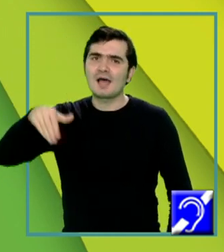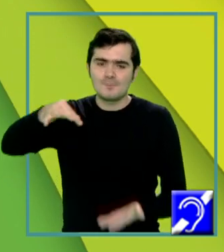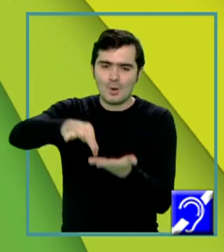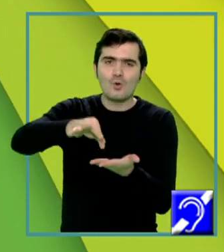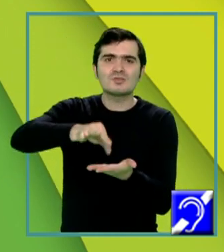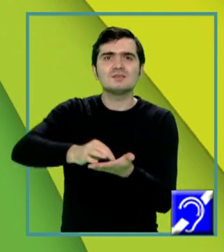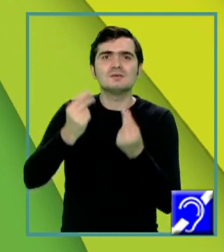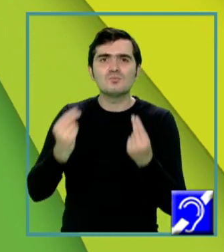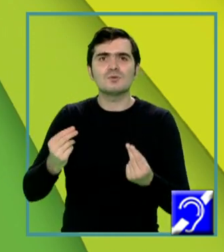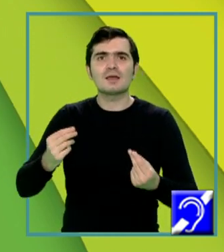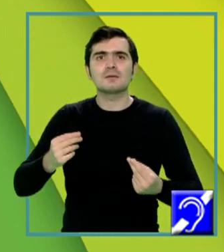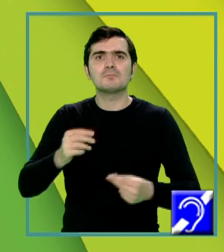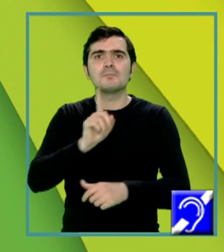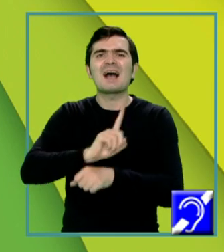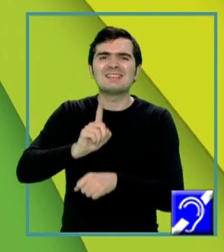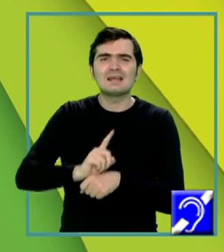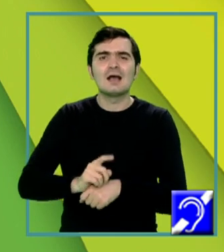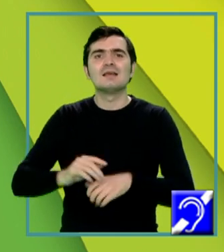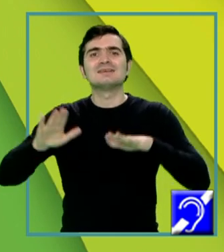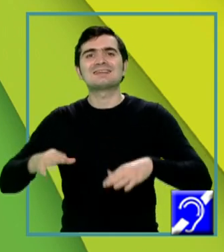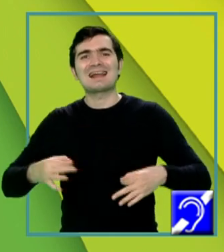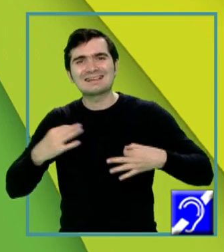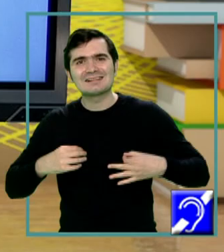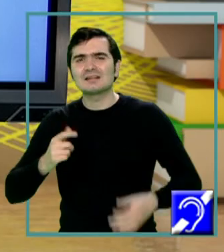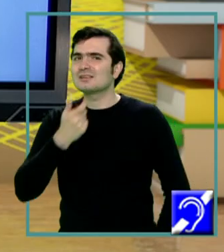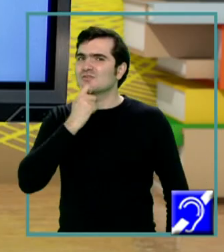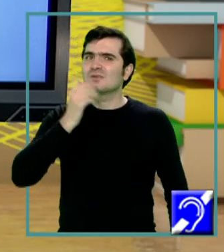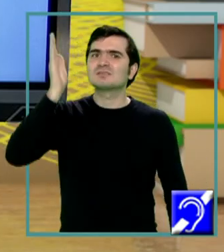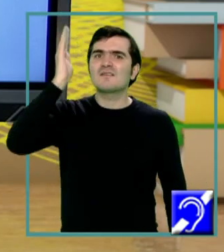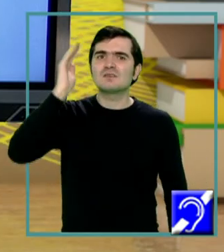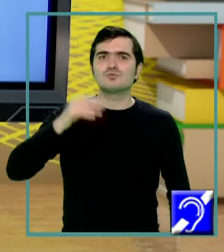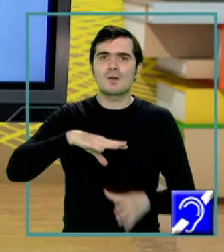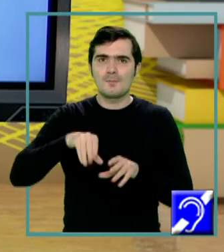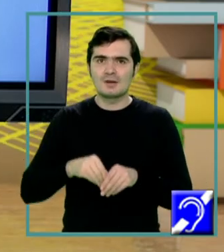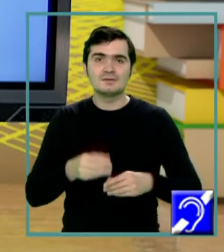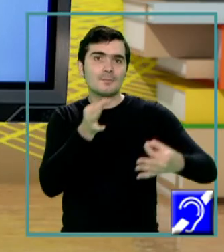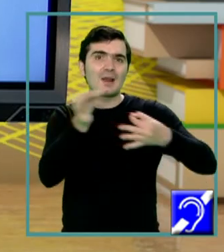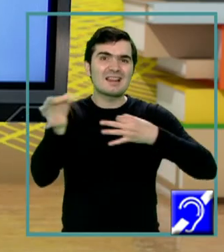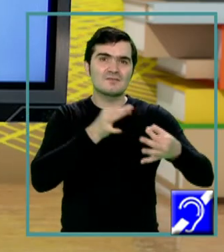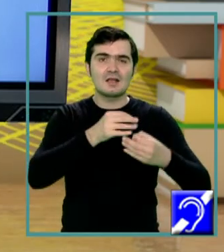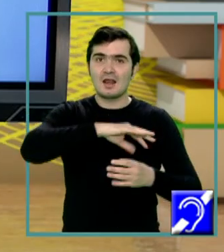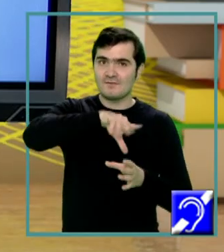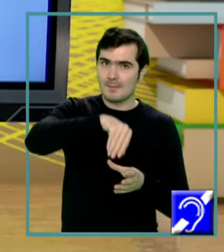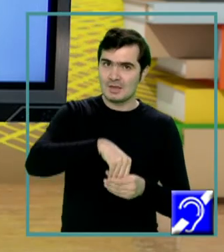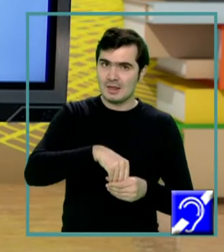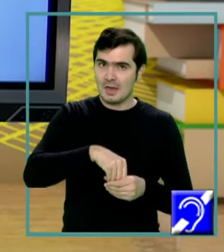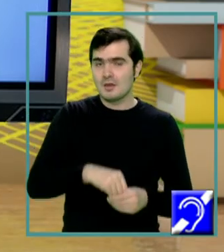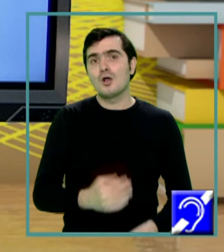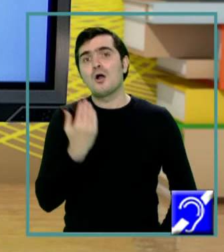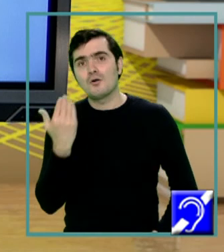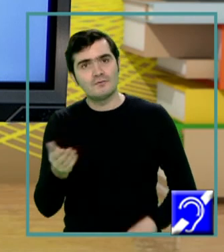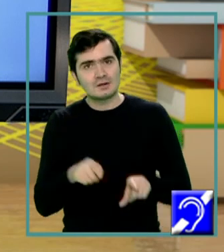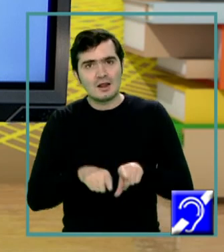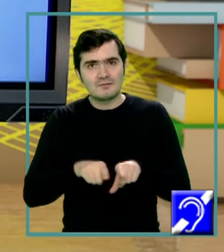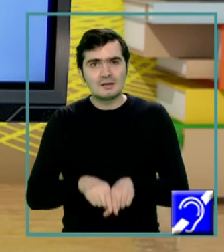copilului, starea de sănătate și vârsta a viitorilor părinți. Planificarea familială oferă și